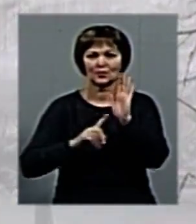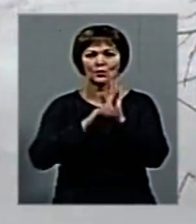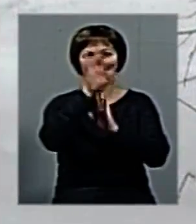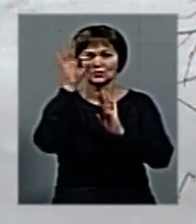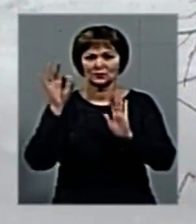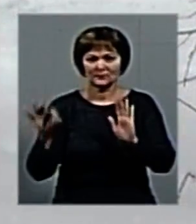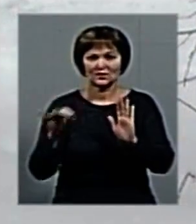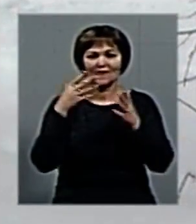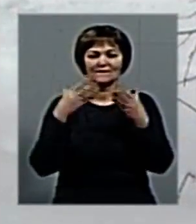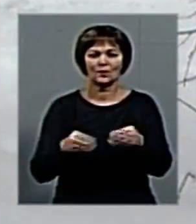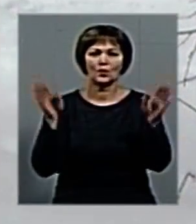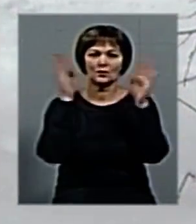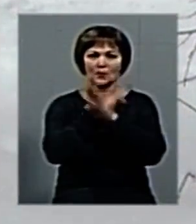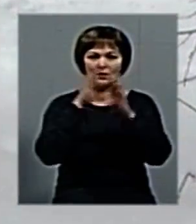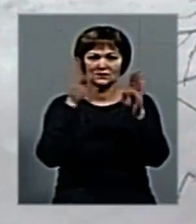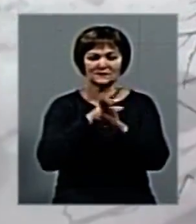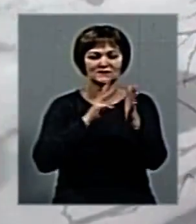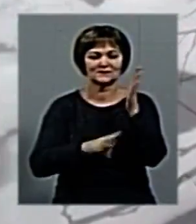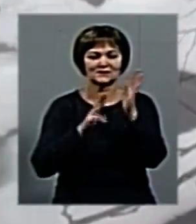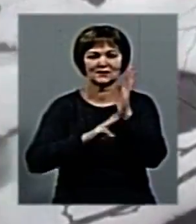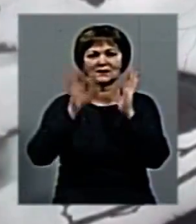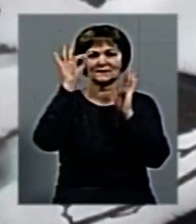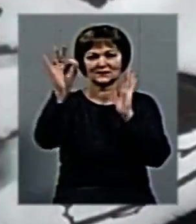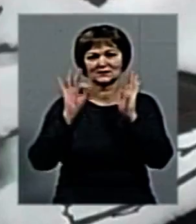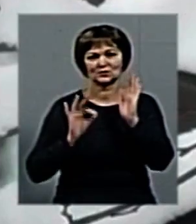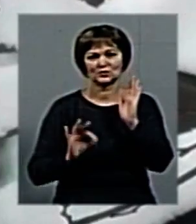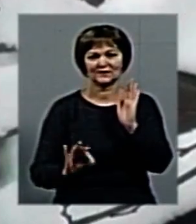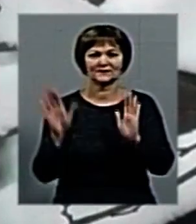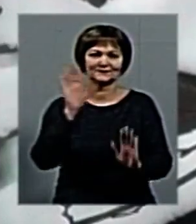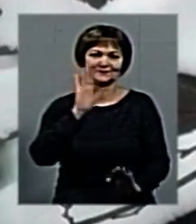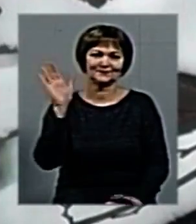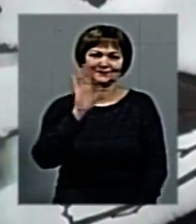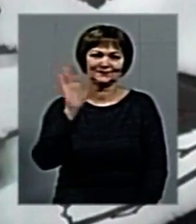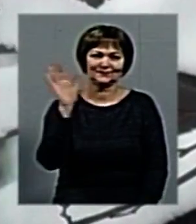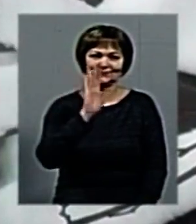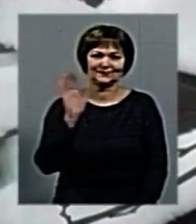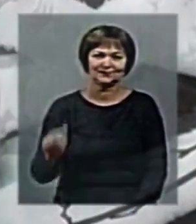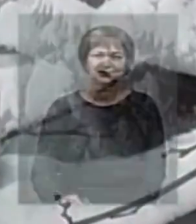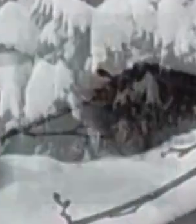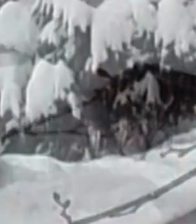ртутного стовпчика. Вологість повітря – 80%. Атмосферний тиск міліметрів